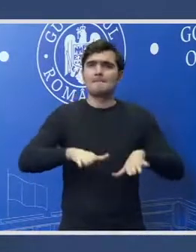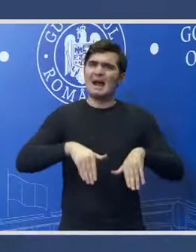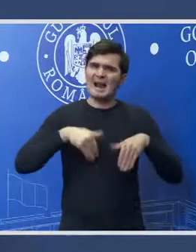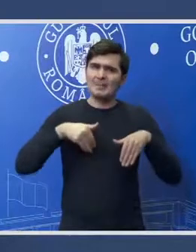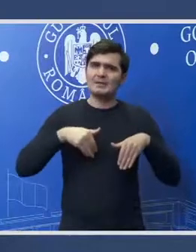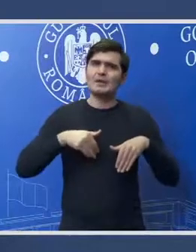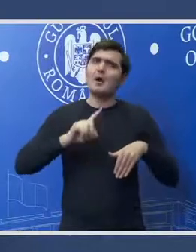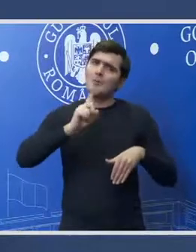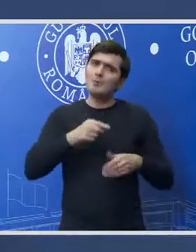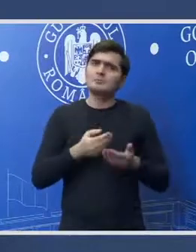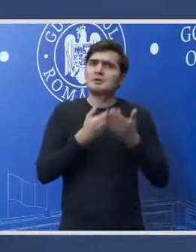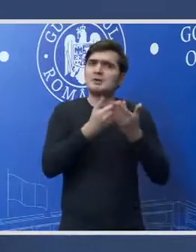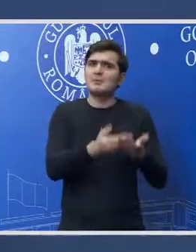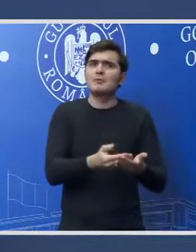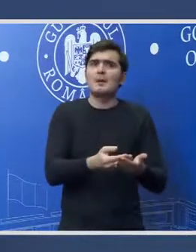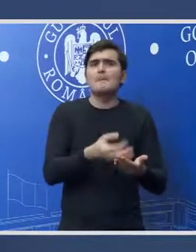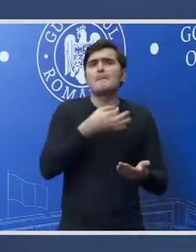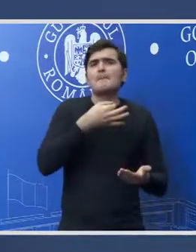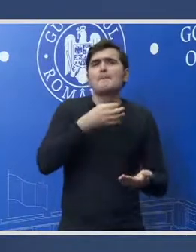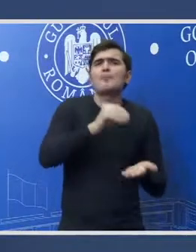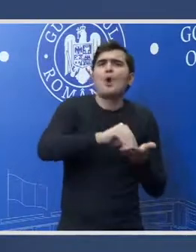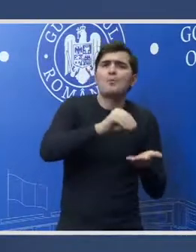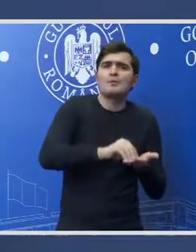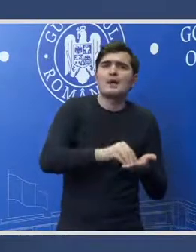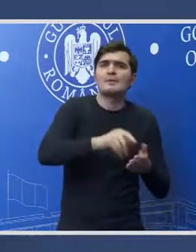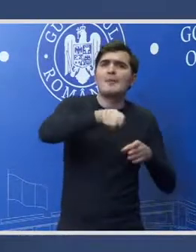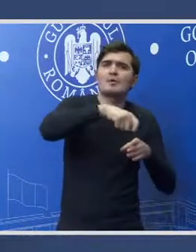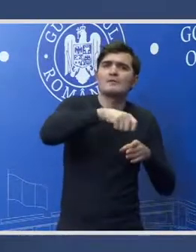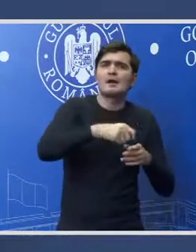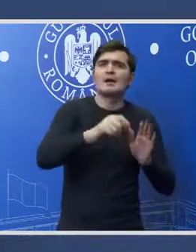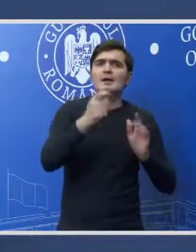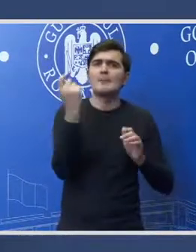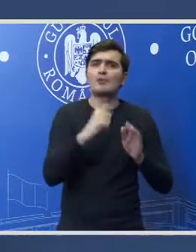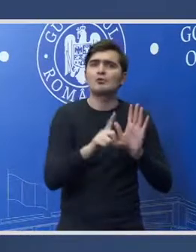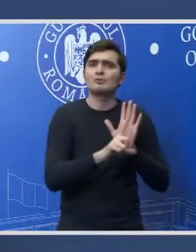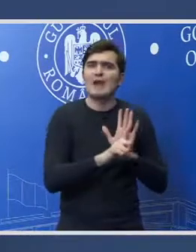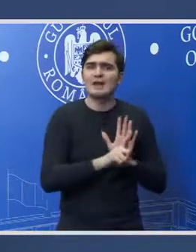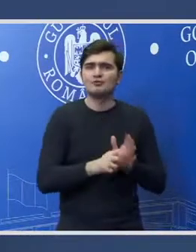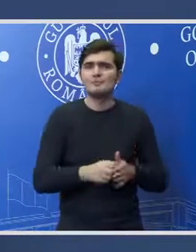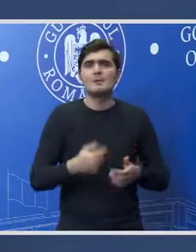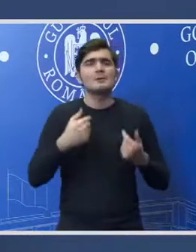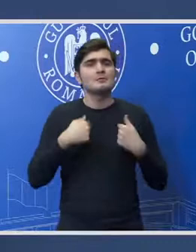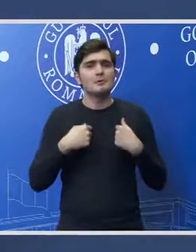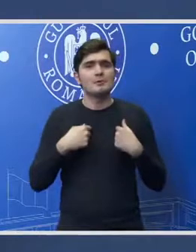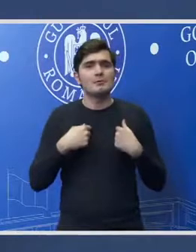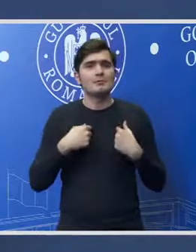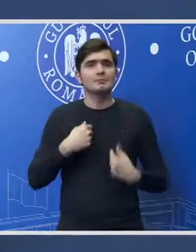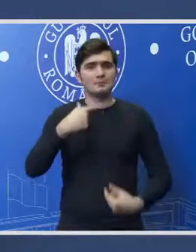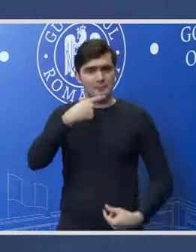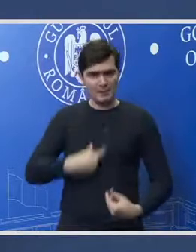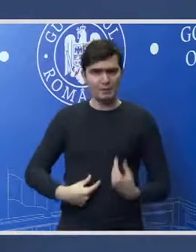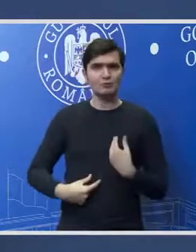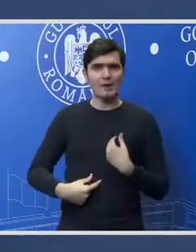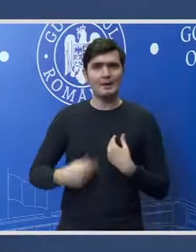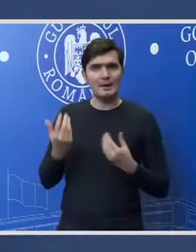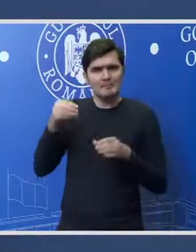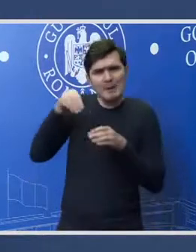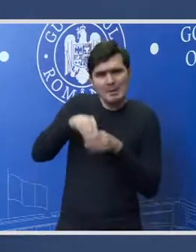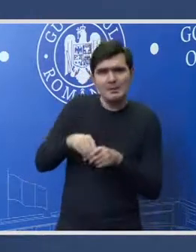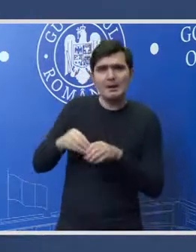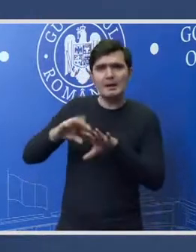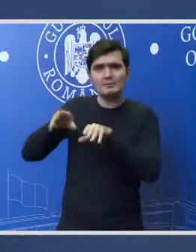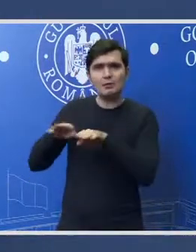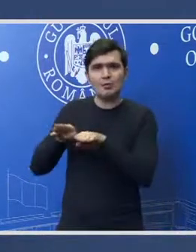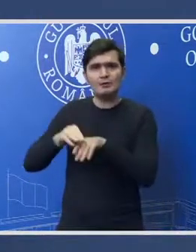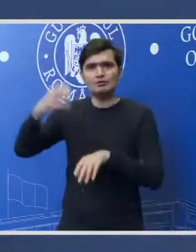proiecte de lege care aprobă ordonanțe. La același timp, eu sunt cel care am fost implicat alături de colegii mei din guvern